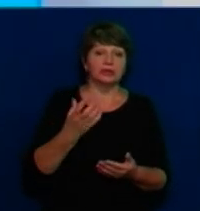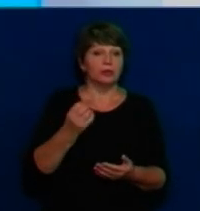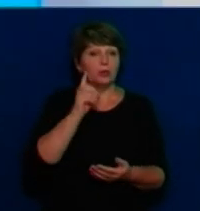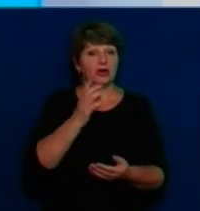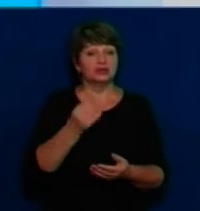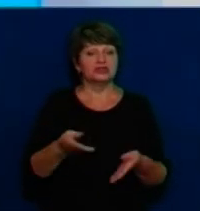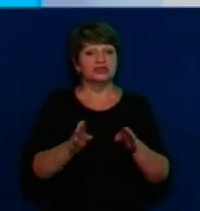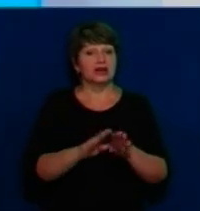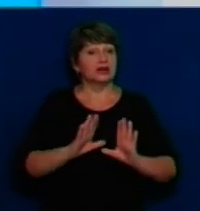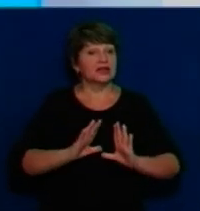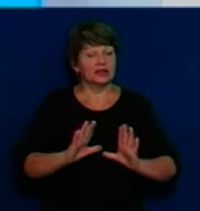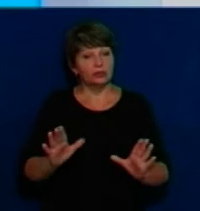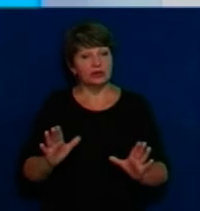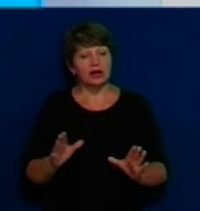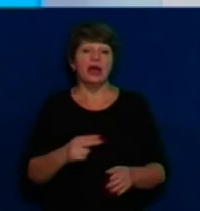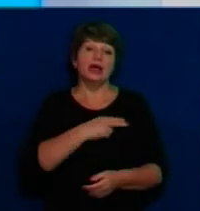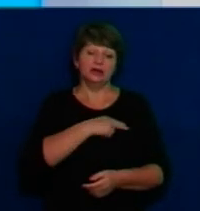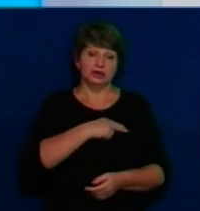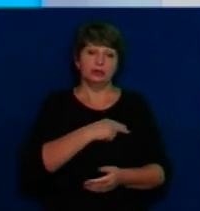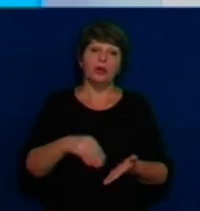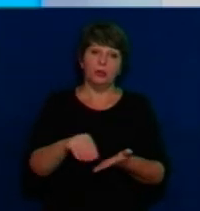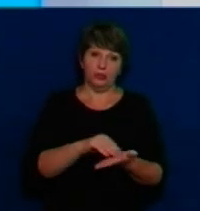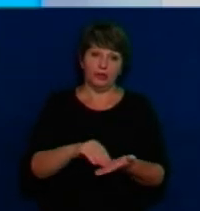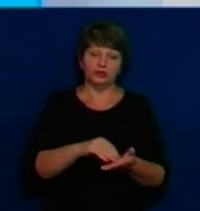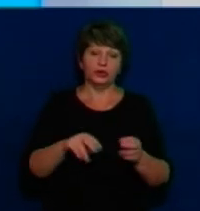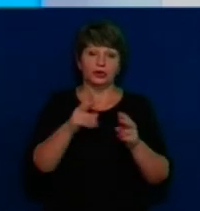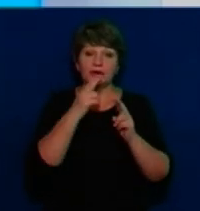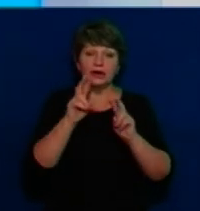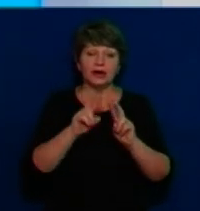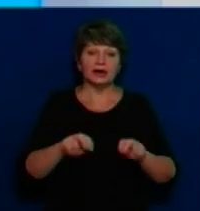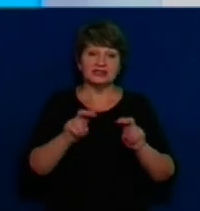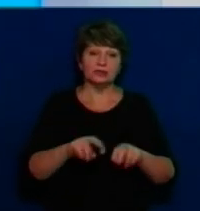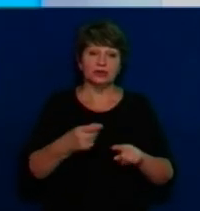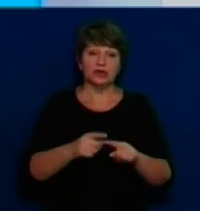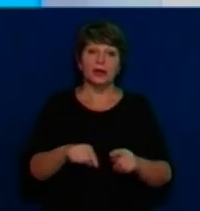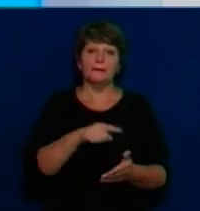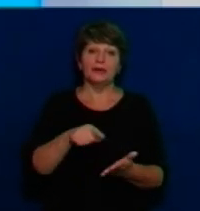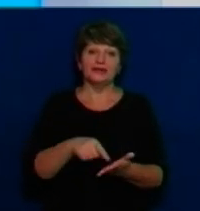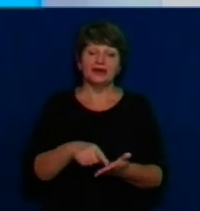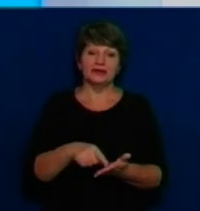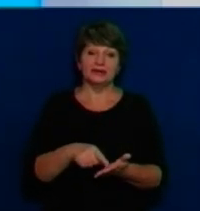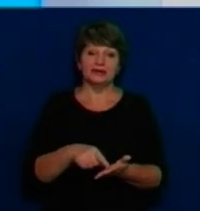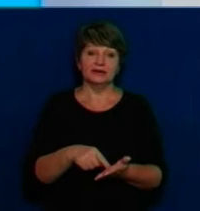наскільки я пам'ятаю. І депутати повторно розглянув питання прозореного плану і